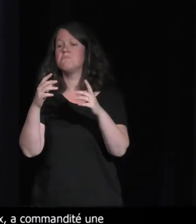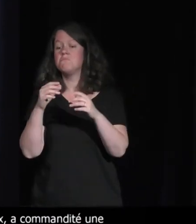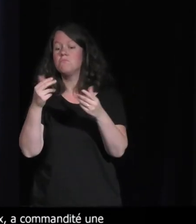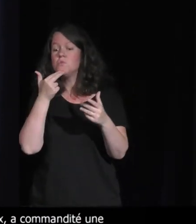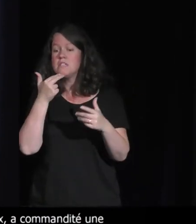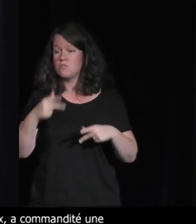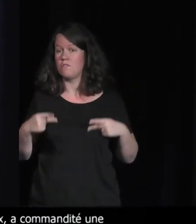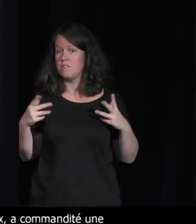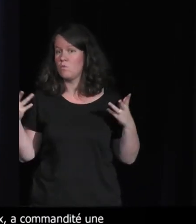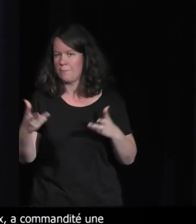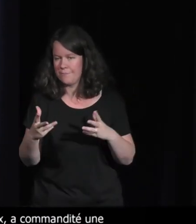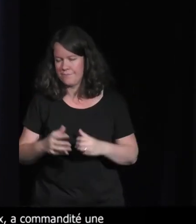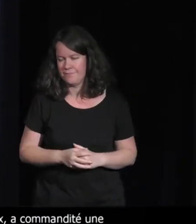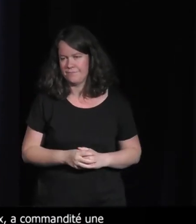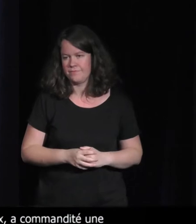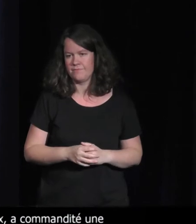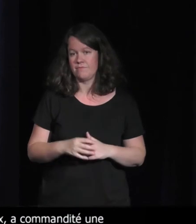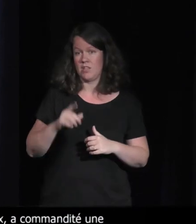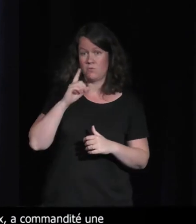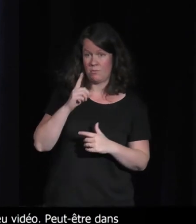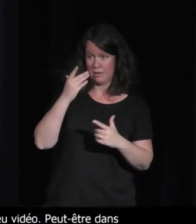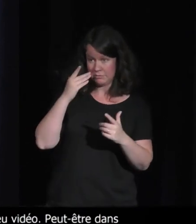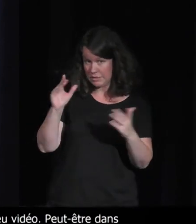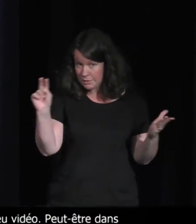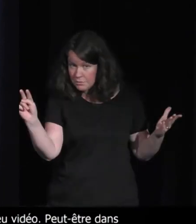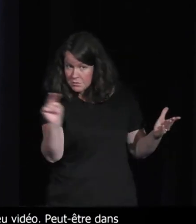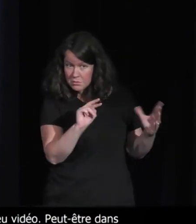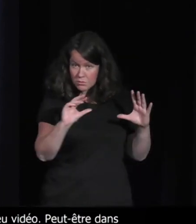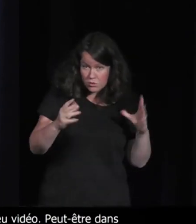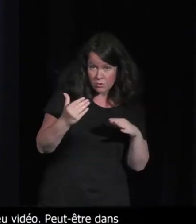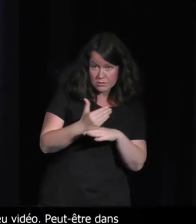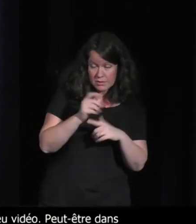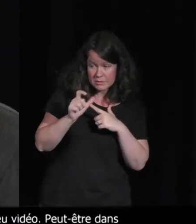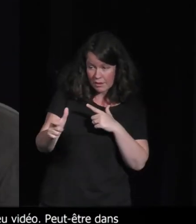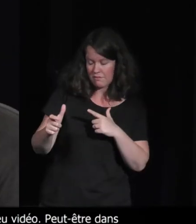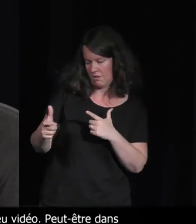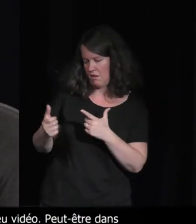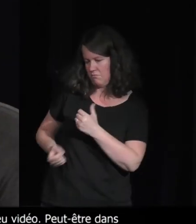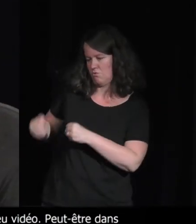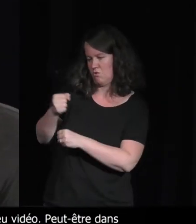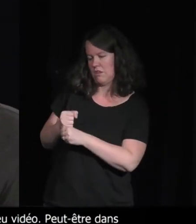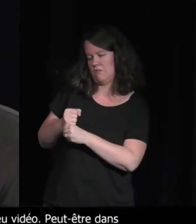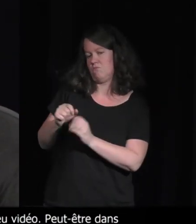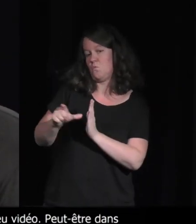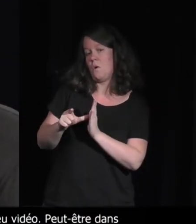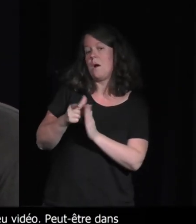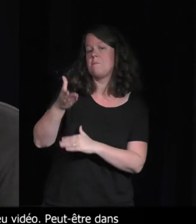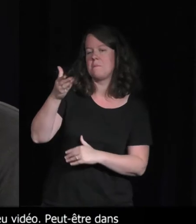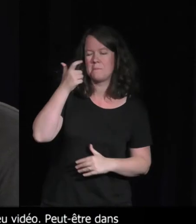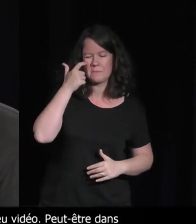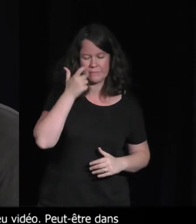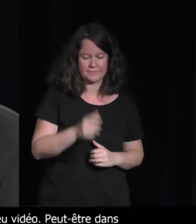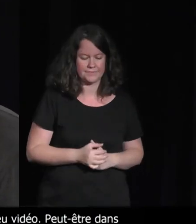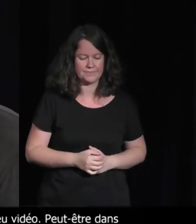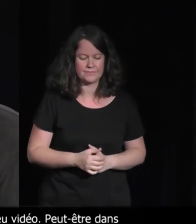'optique de créer de la législation là-dessus. Bon, ça, ça va être dans quelques années, on verra bien. Mathieu Tricleau, si on passe du côté gameplay, mécanique de